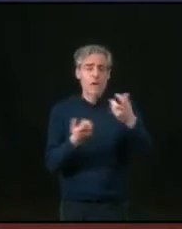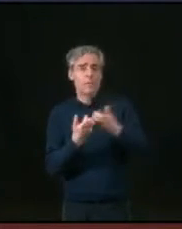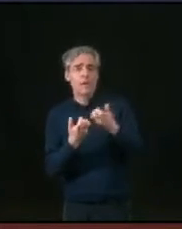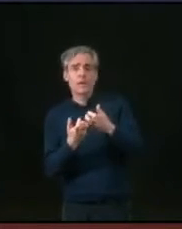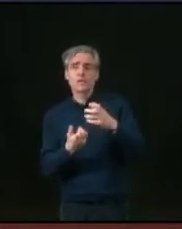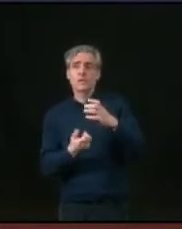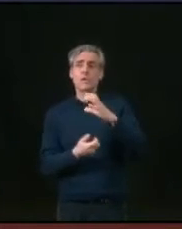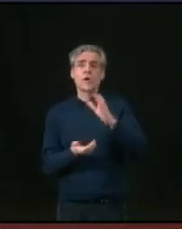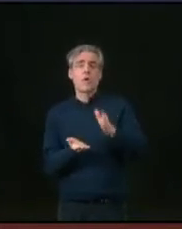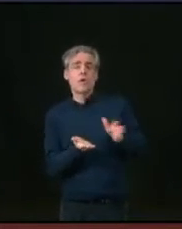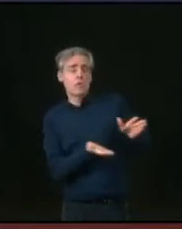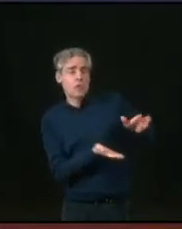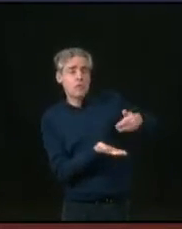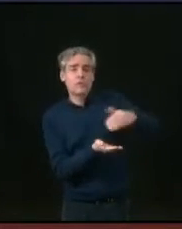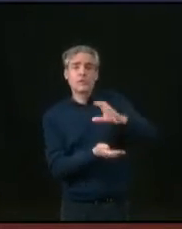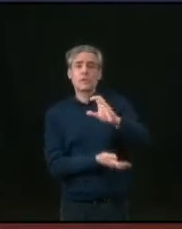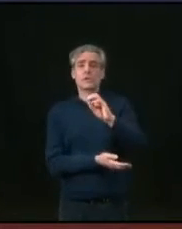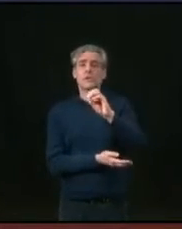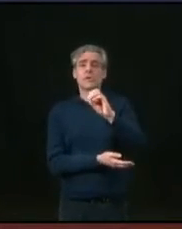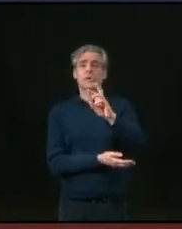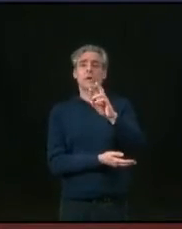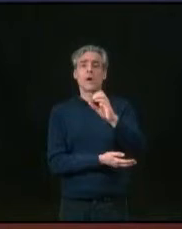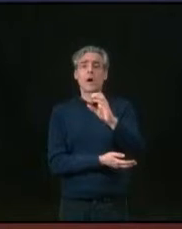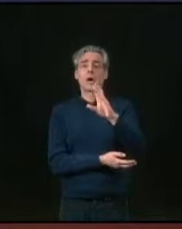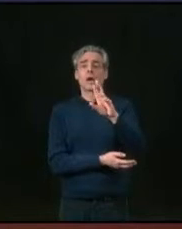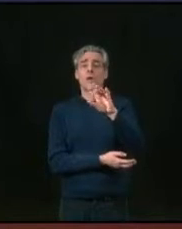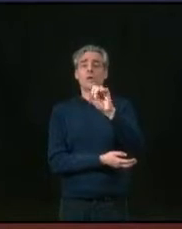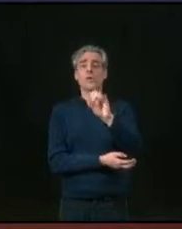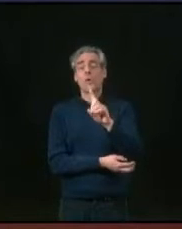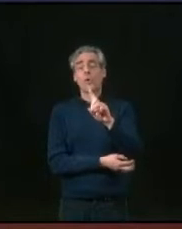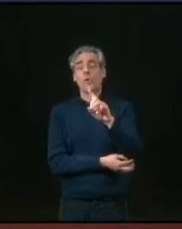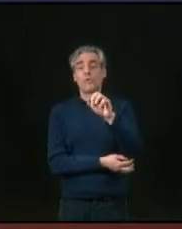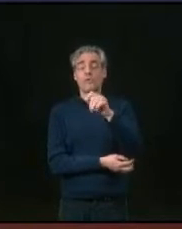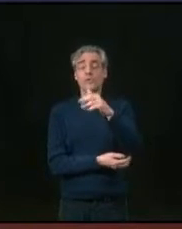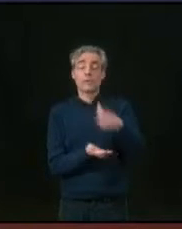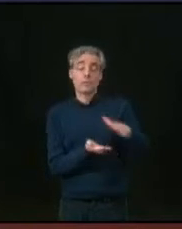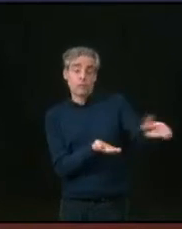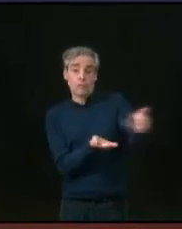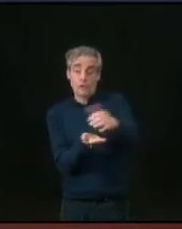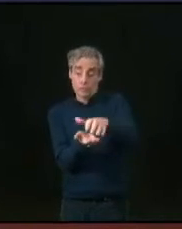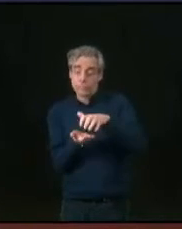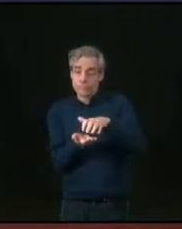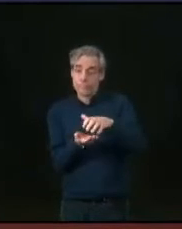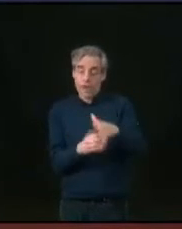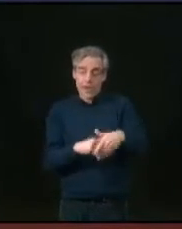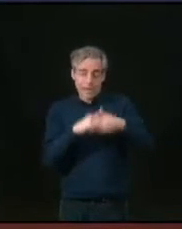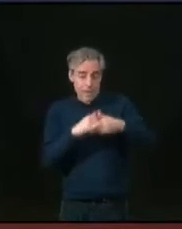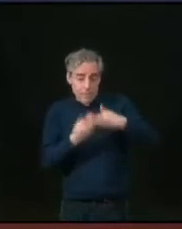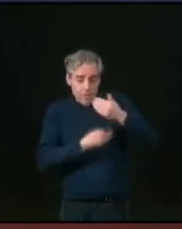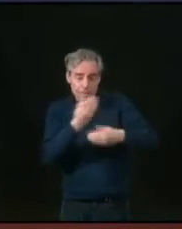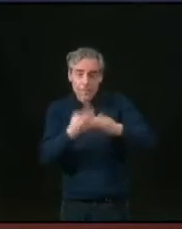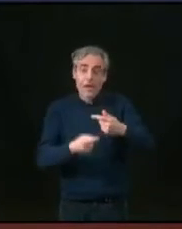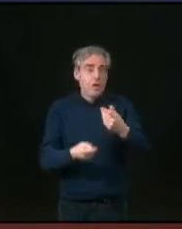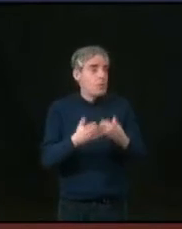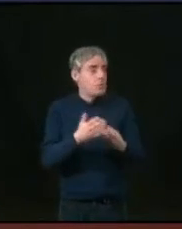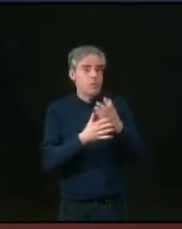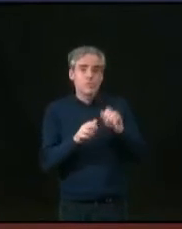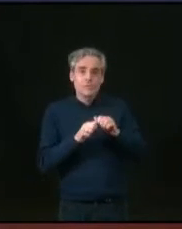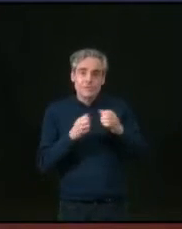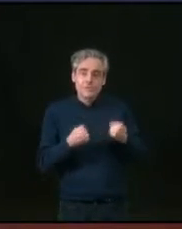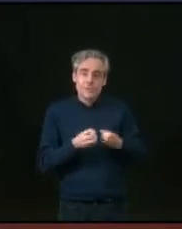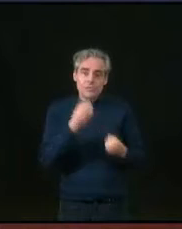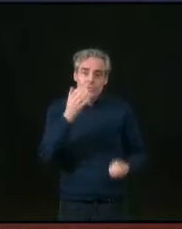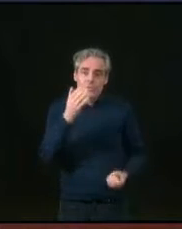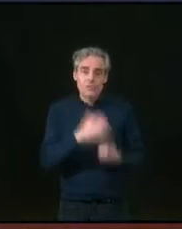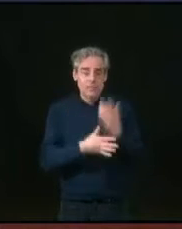crowdfunding, auquel Emmanuel Serrault tient tant, et nous tous aussi, je le sais, mais aussi continuer à développer des nouvelles